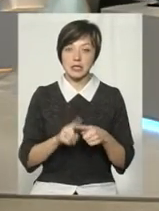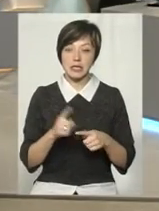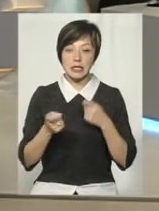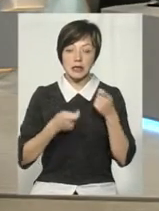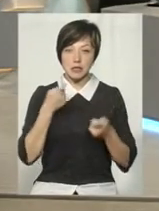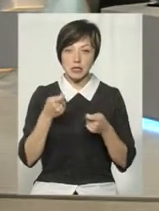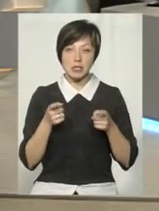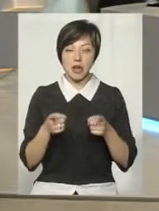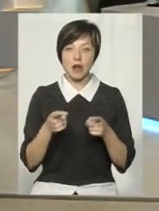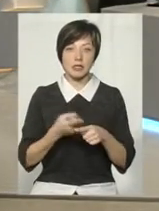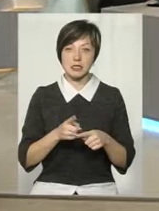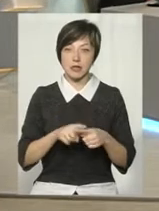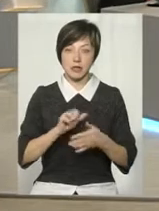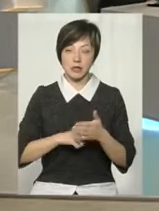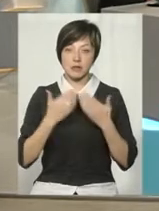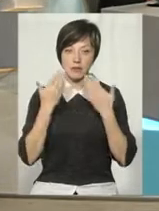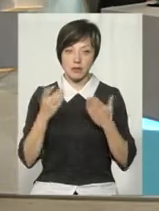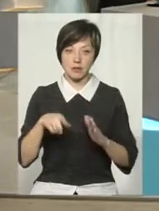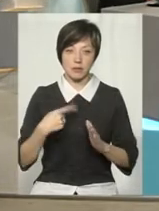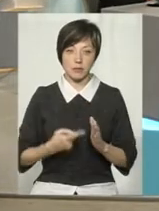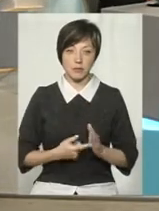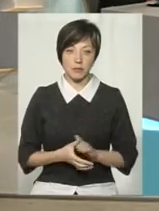залякування – це не привід для звернень.